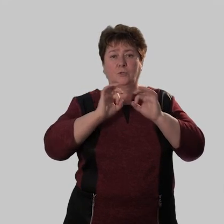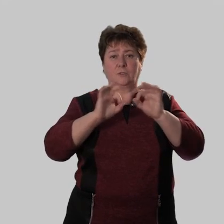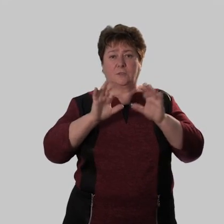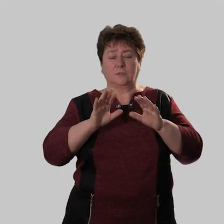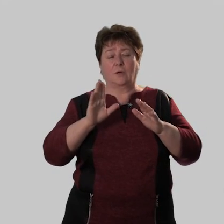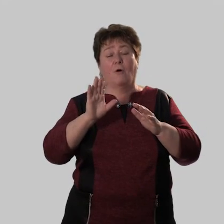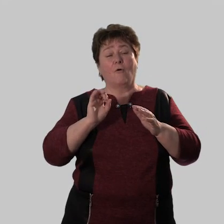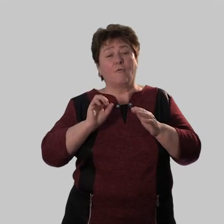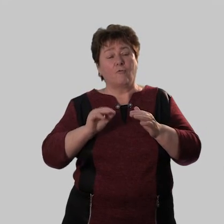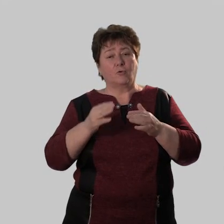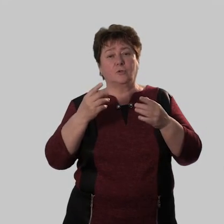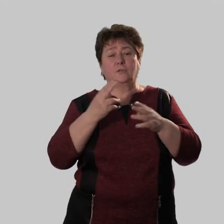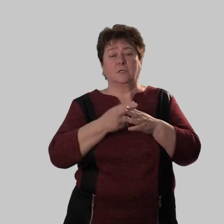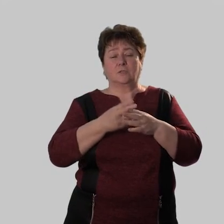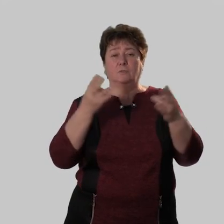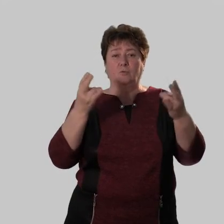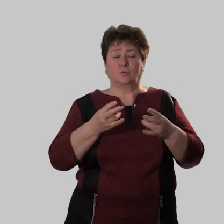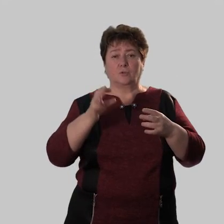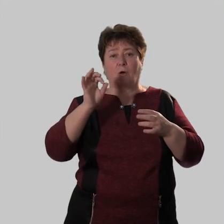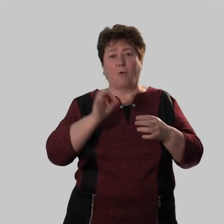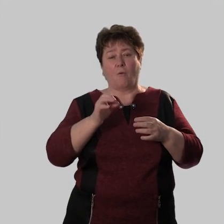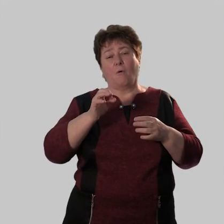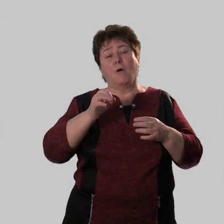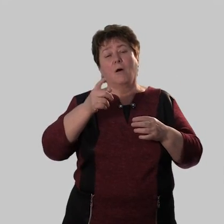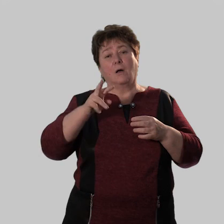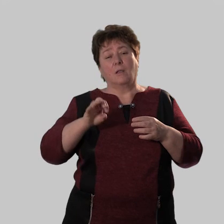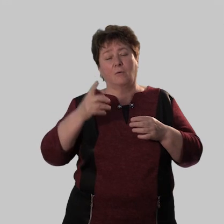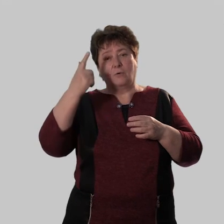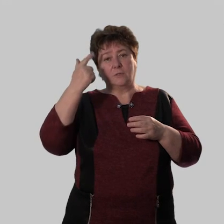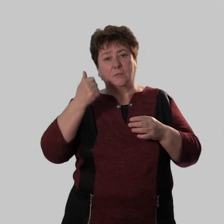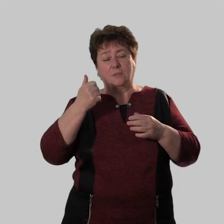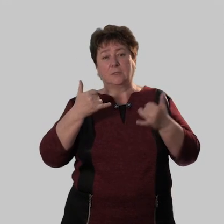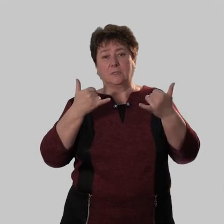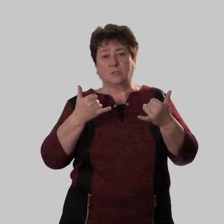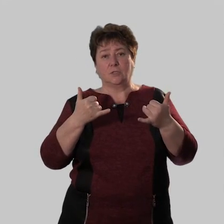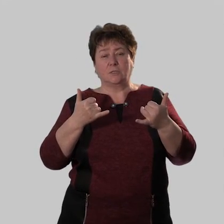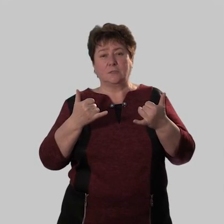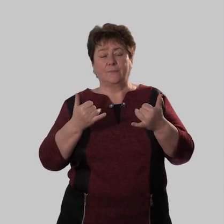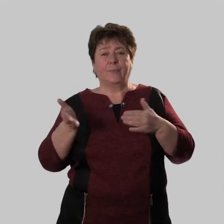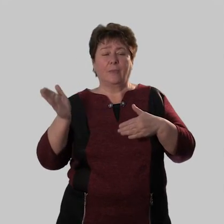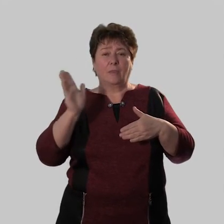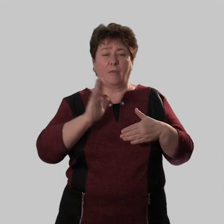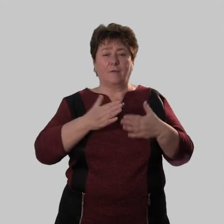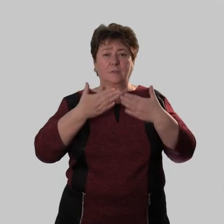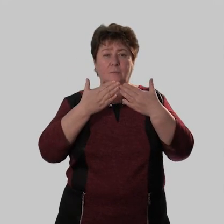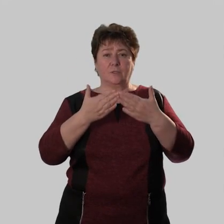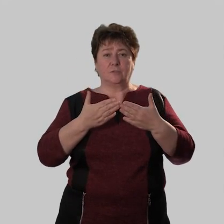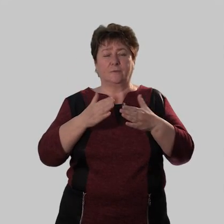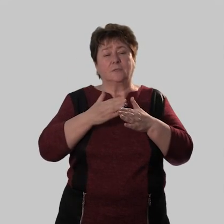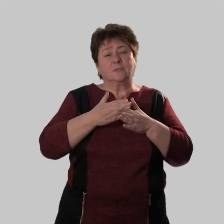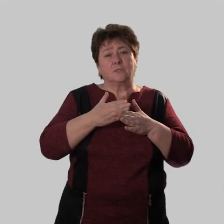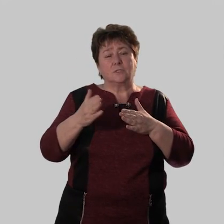рассказать. Вот зачем нам нужно знать о глаголе. А сейчас давайте